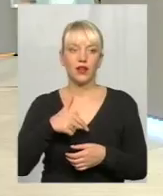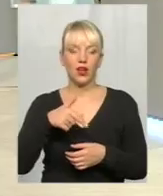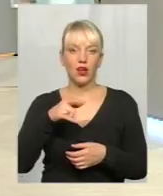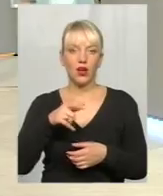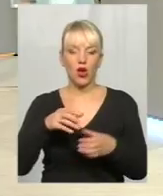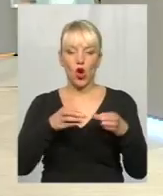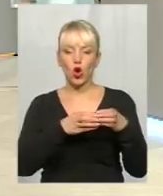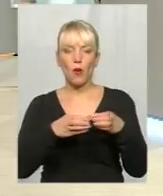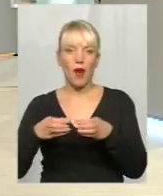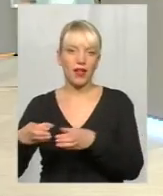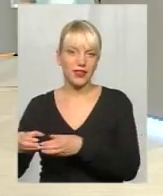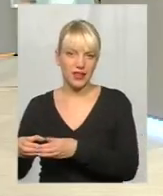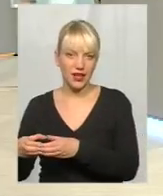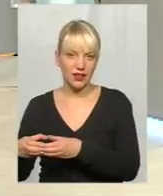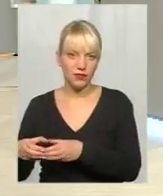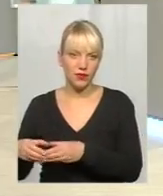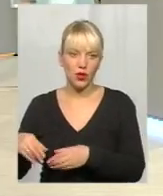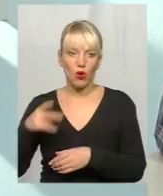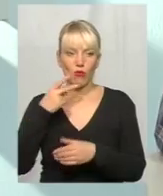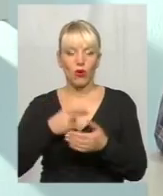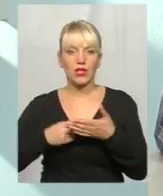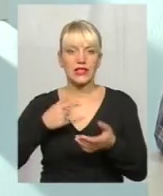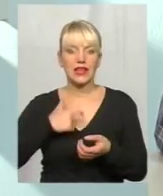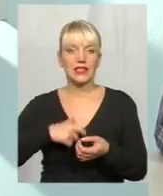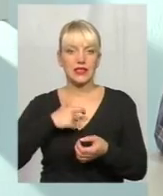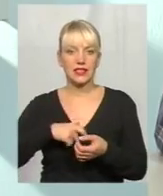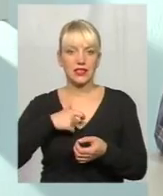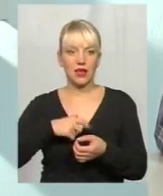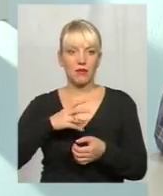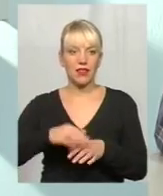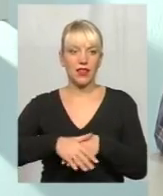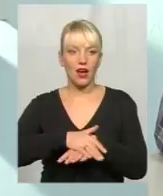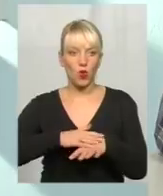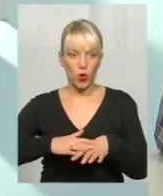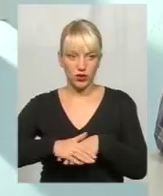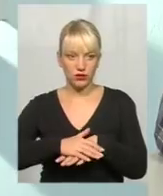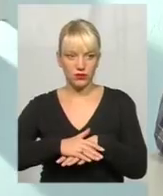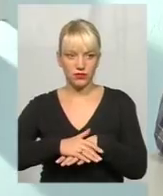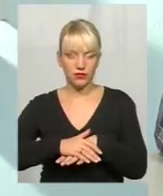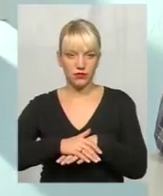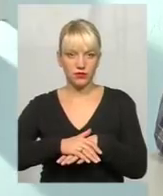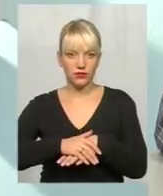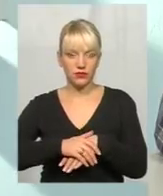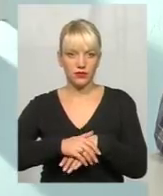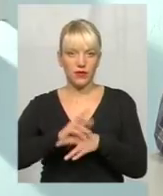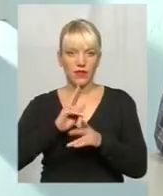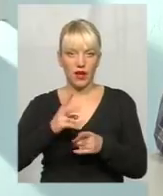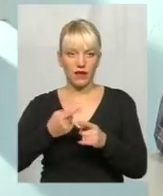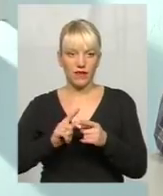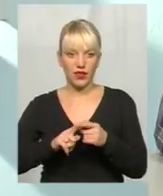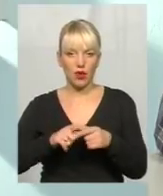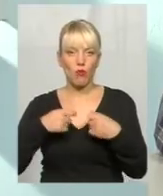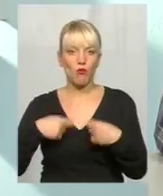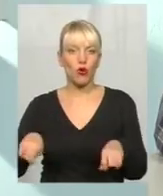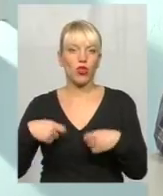показала себе народ, як він продається,